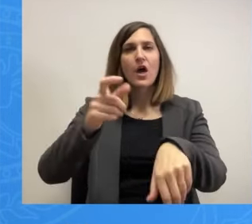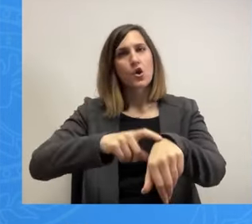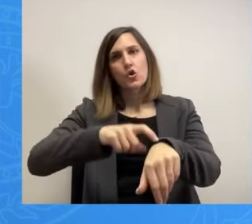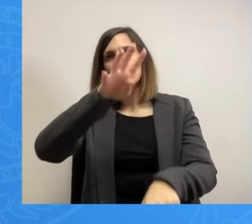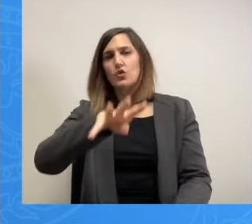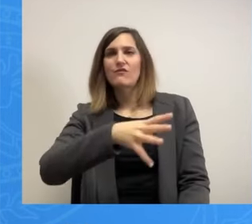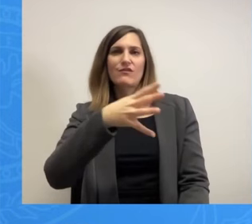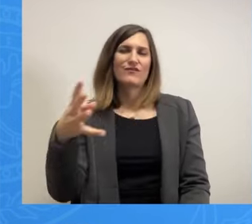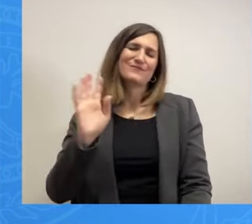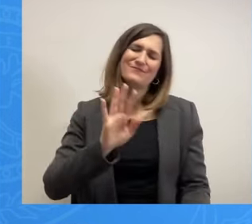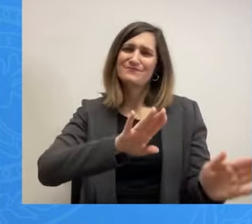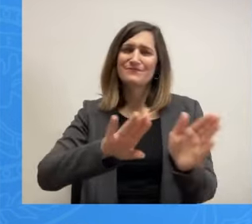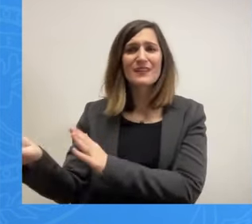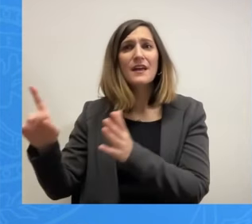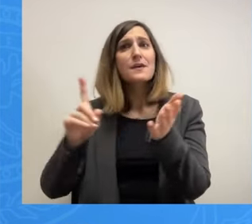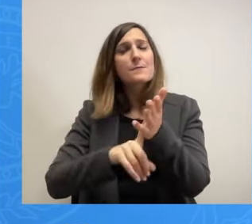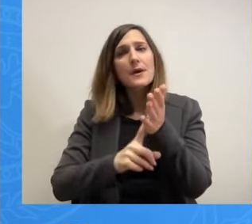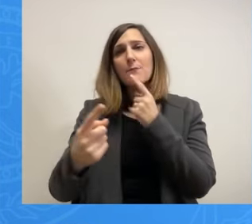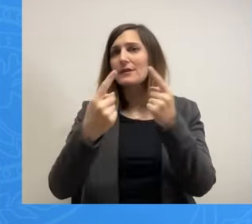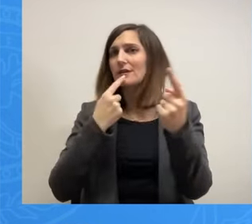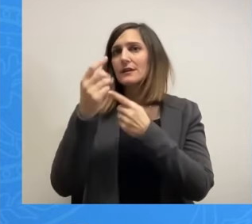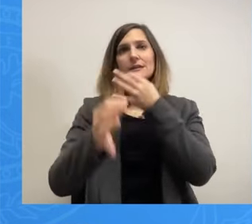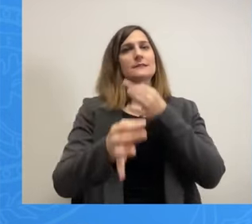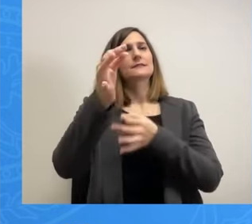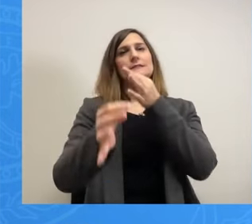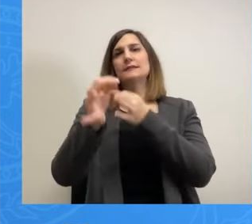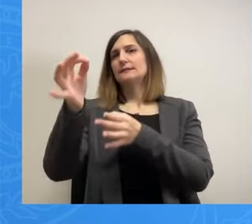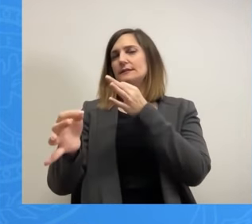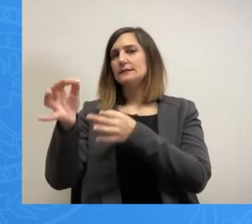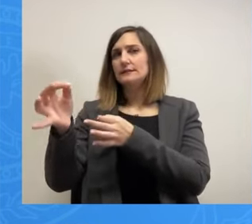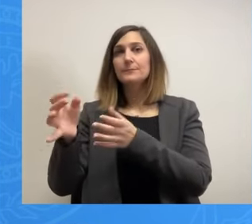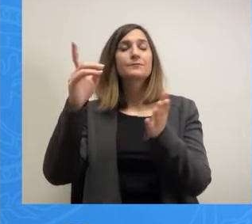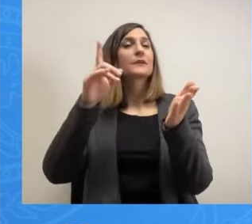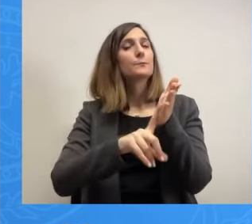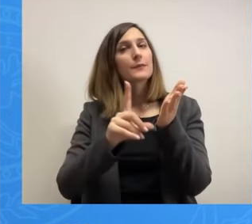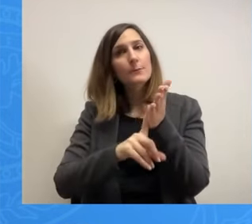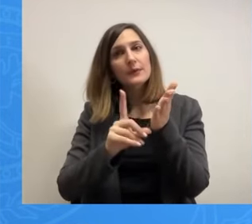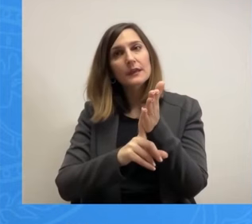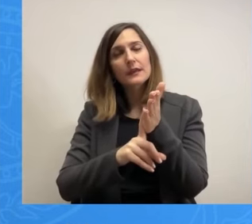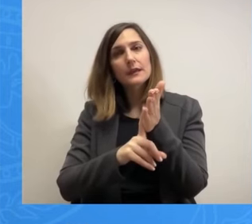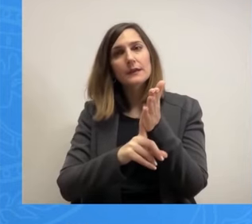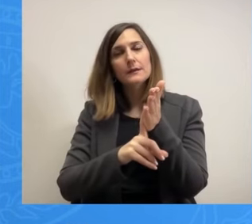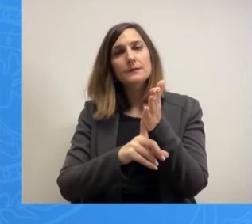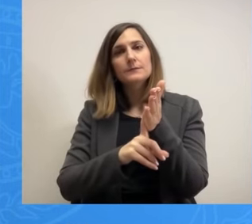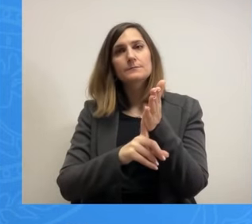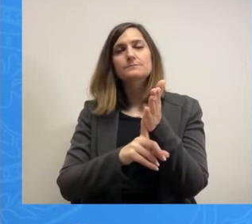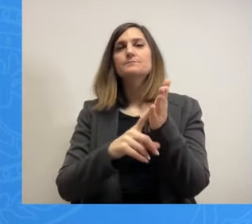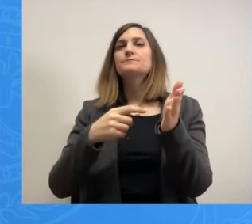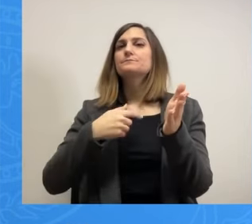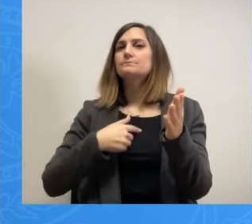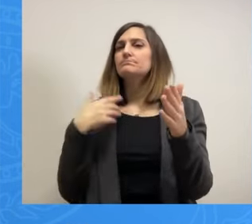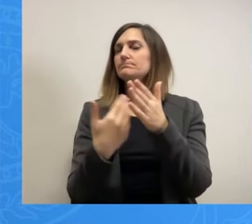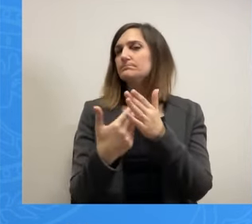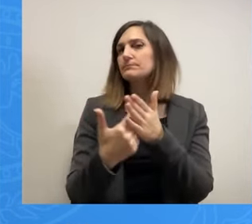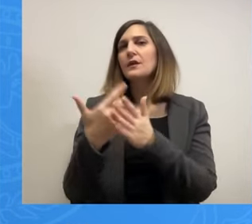ότι πρέπει να γίνει συζήτηση και να υπερασπιστείτε αυτές οι